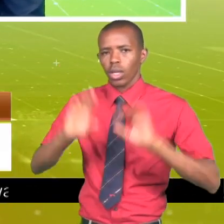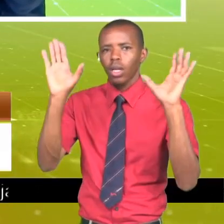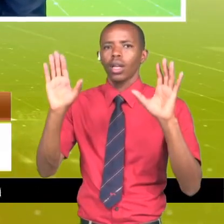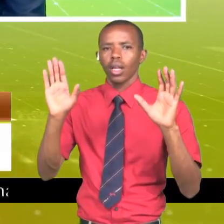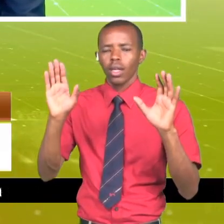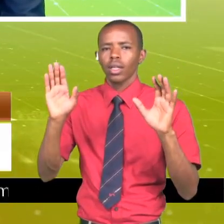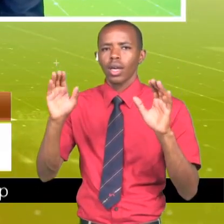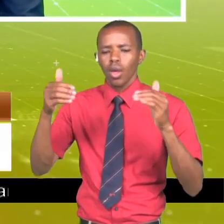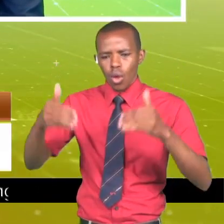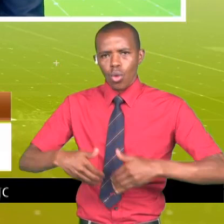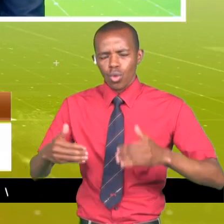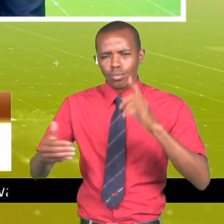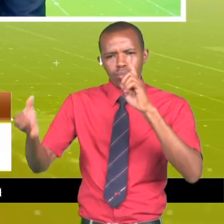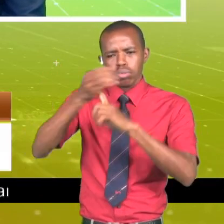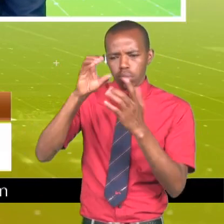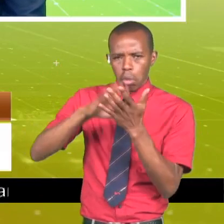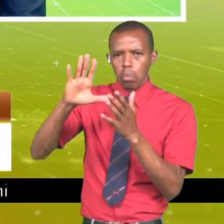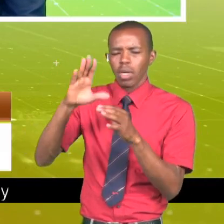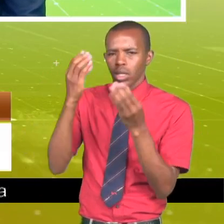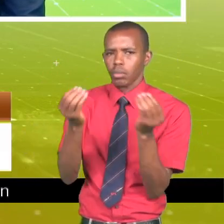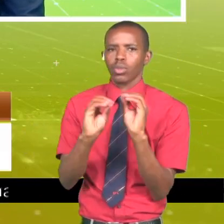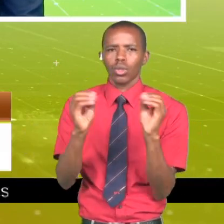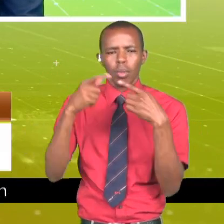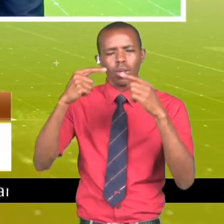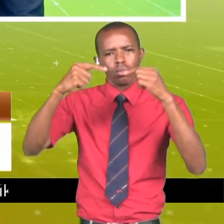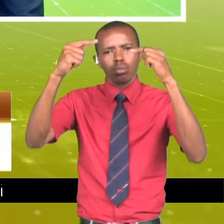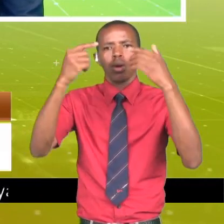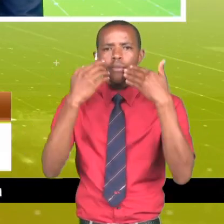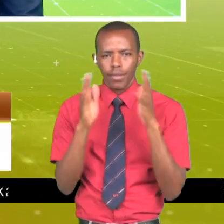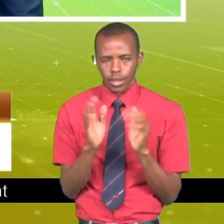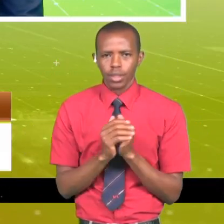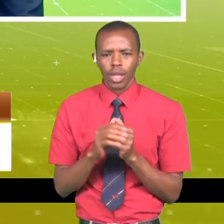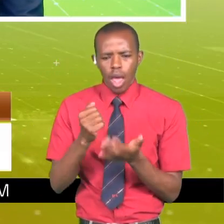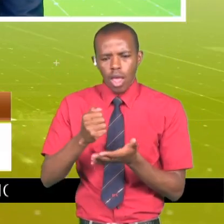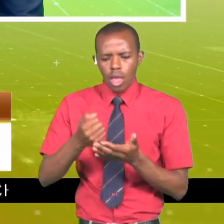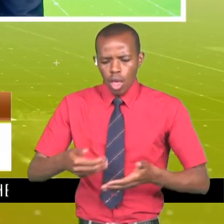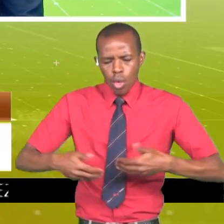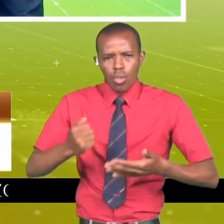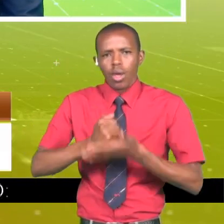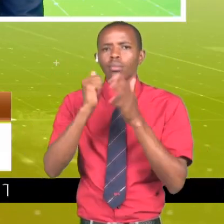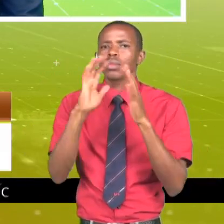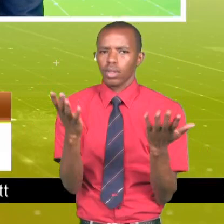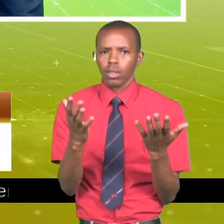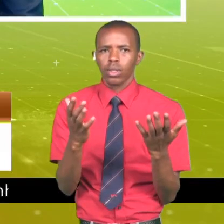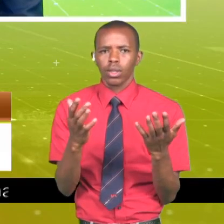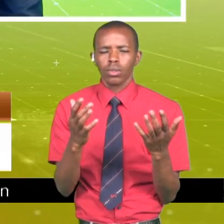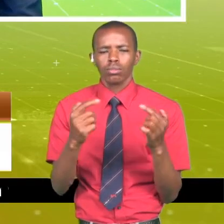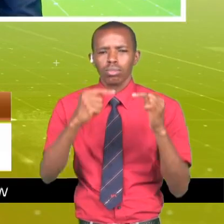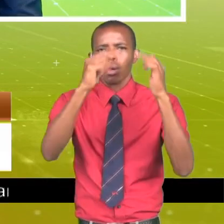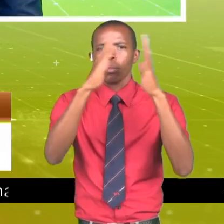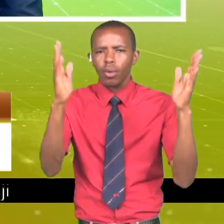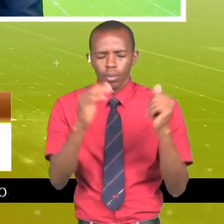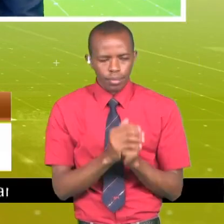kufika katika daraje ulioko kwa sasa si raisi. Lakini umefanyekua kuwepo pali ulipo, umesaidi aje vijana wengine kujimarisha zaidi.